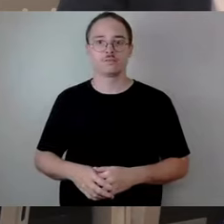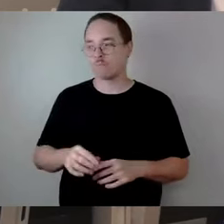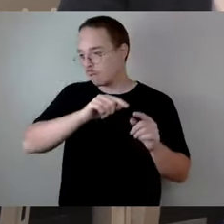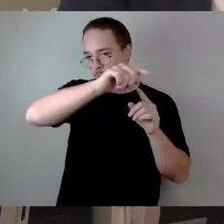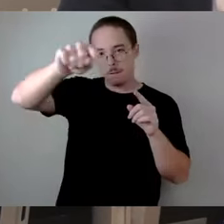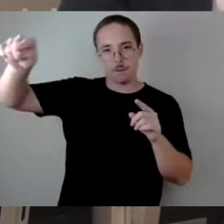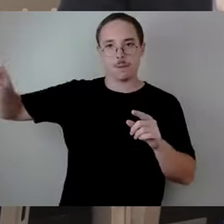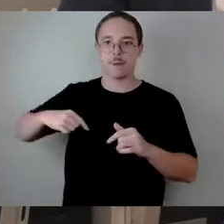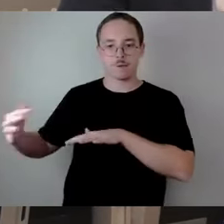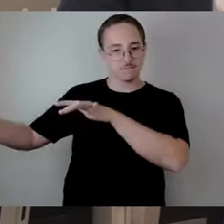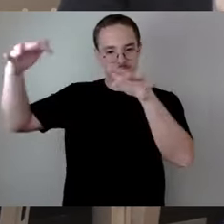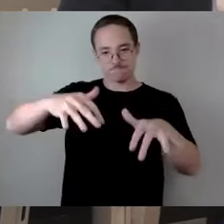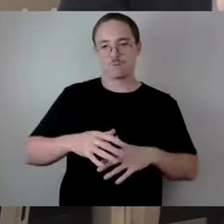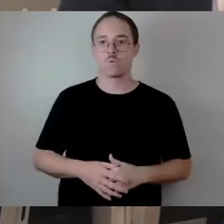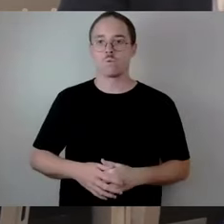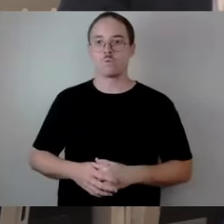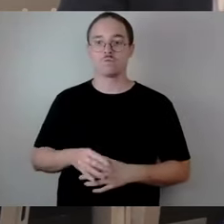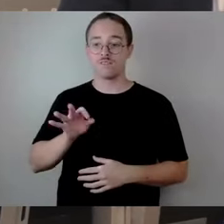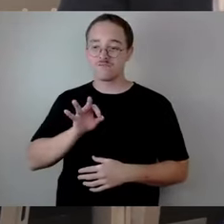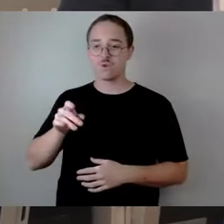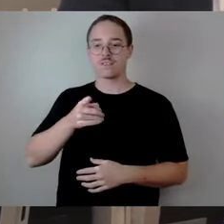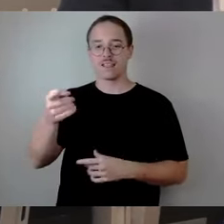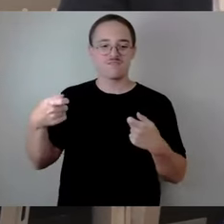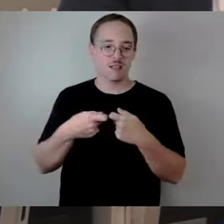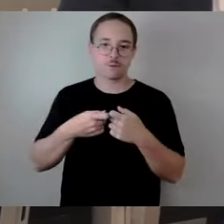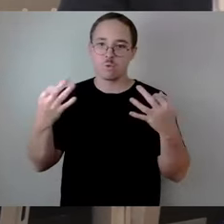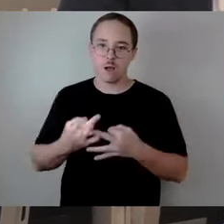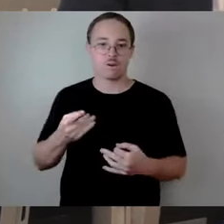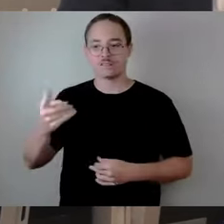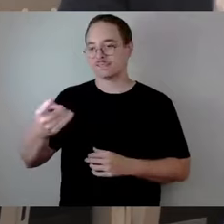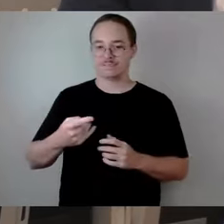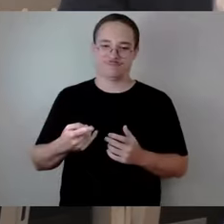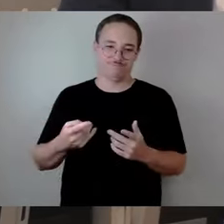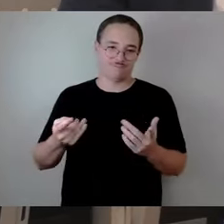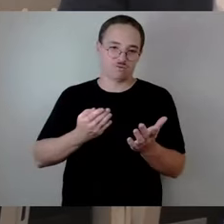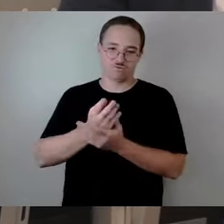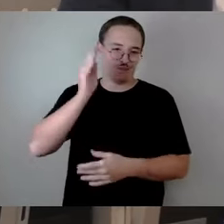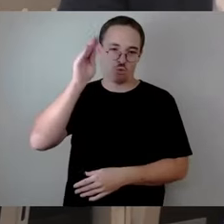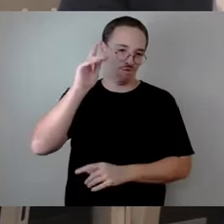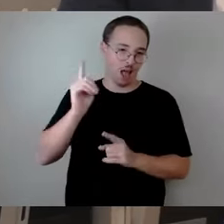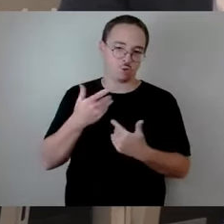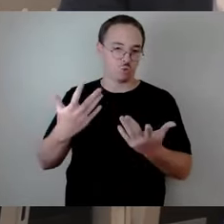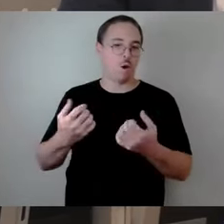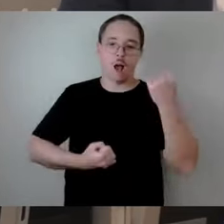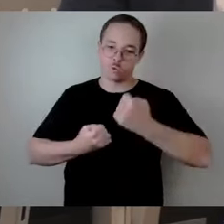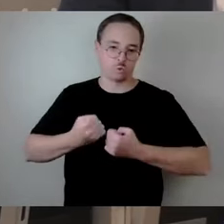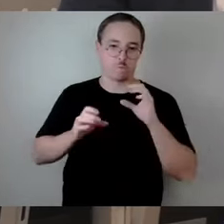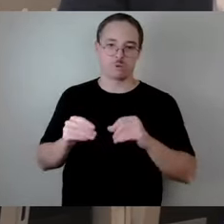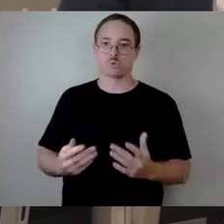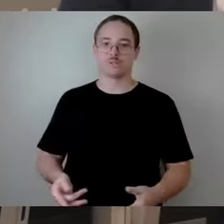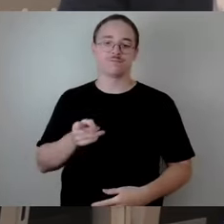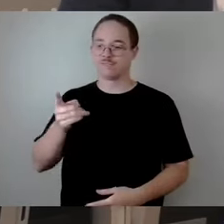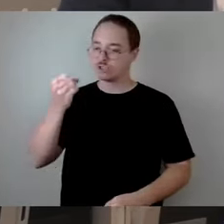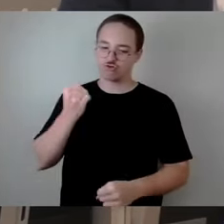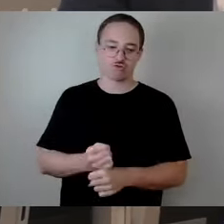schaffen und die werden auf Dauer immer natürlich auch auf das Auto setzen müssen. Sie fangen wieder genau an der falschen